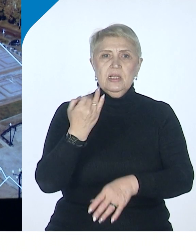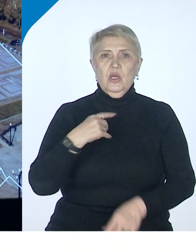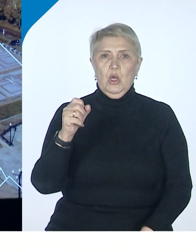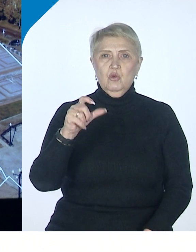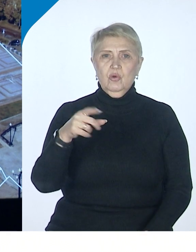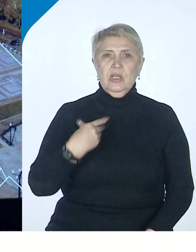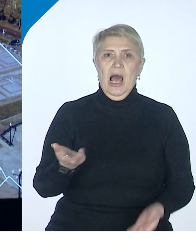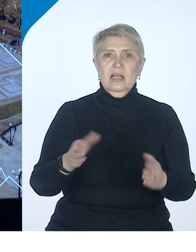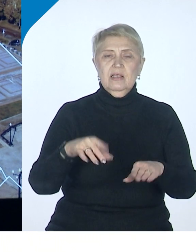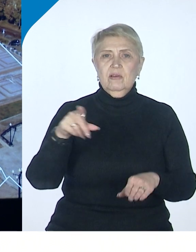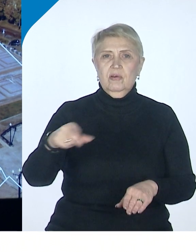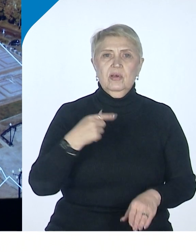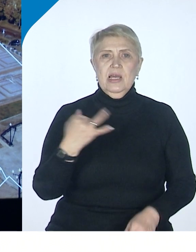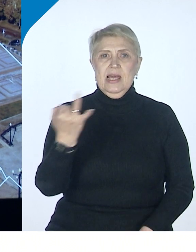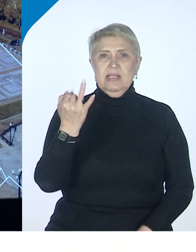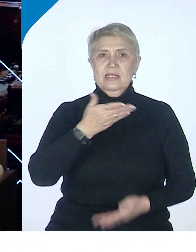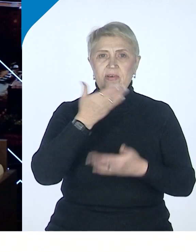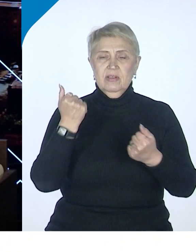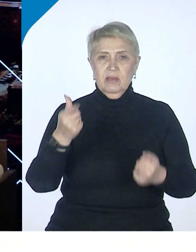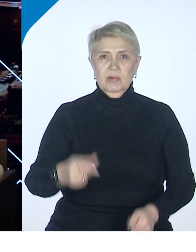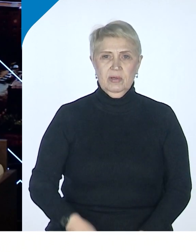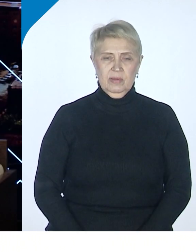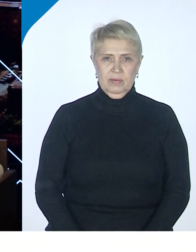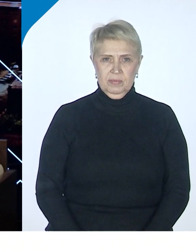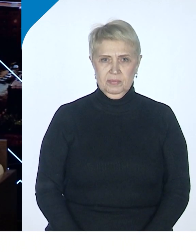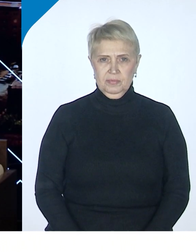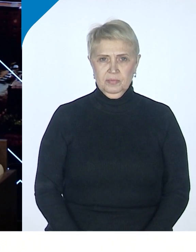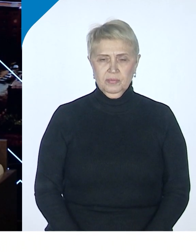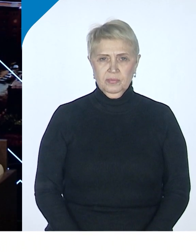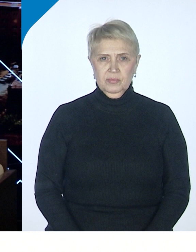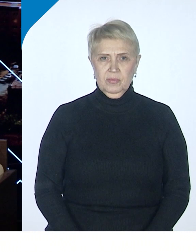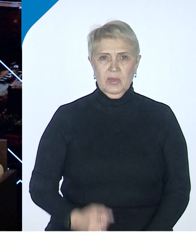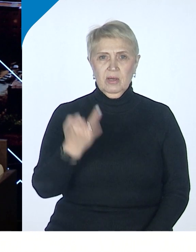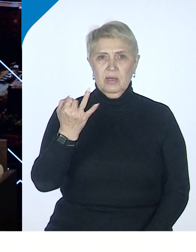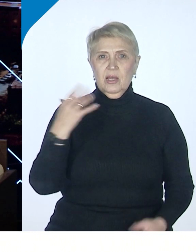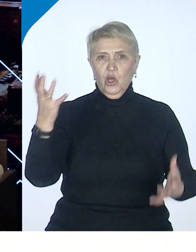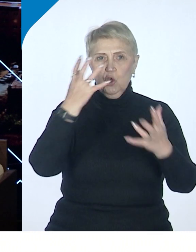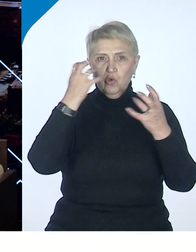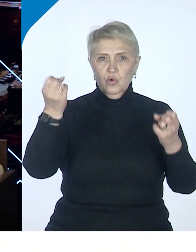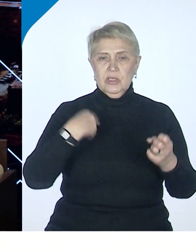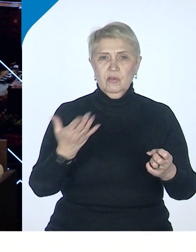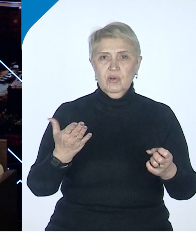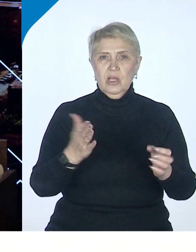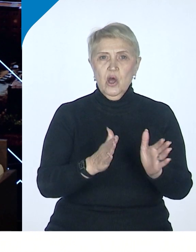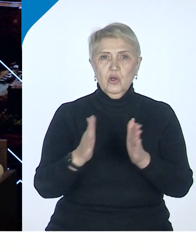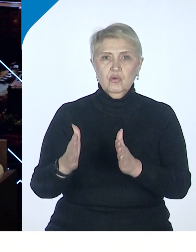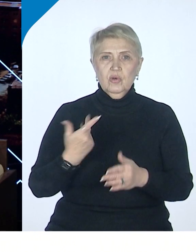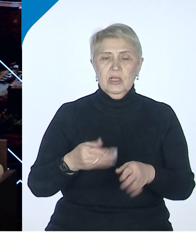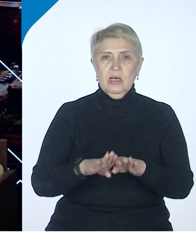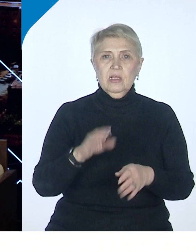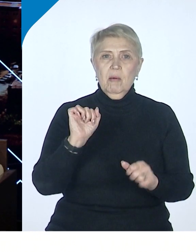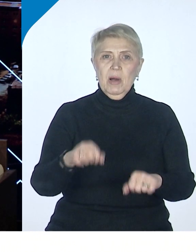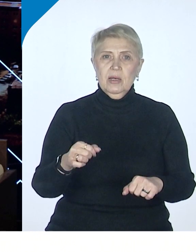Остальное нас не интересует. Ну, и серьезные ресурсы тогда могли прийти только из